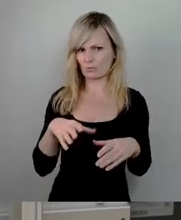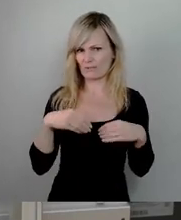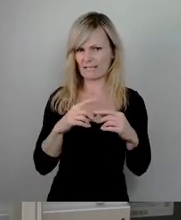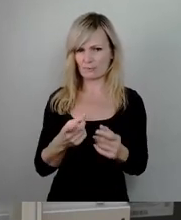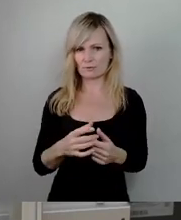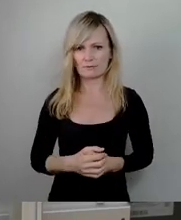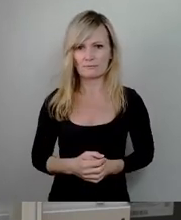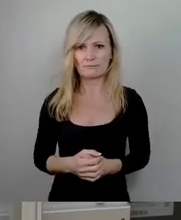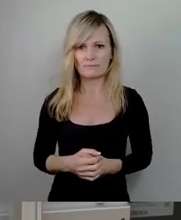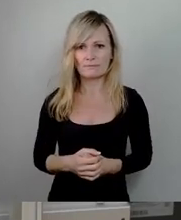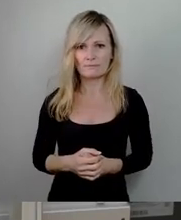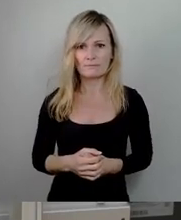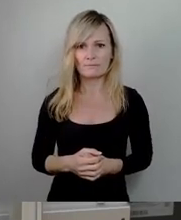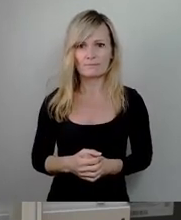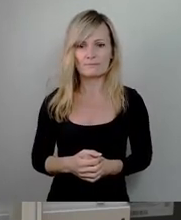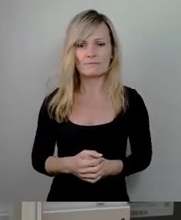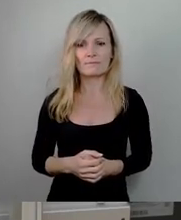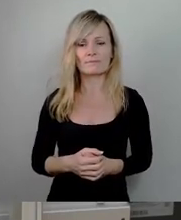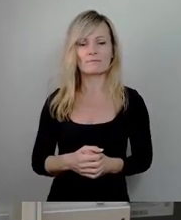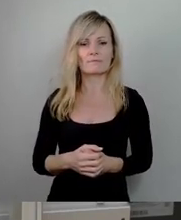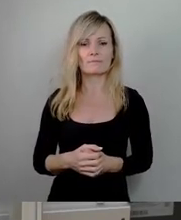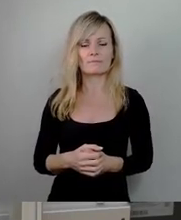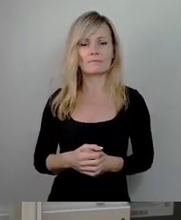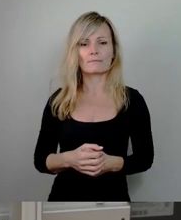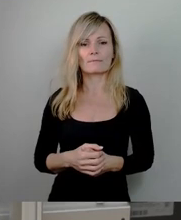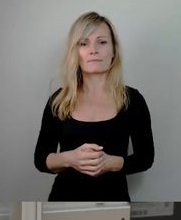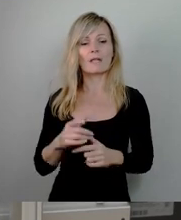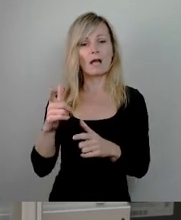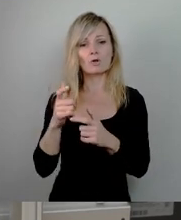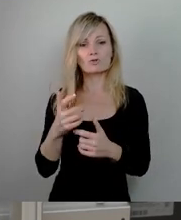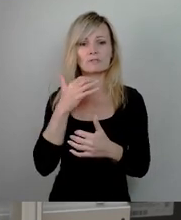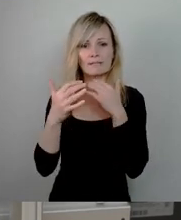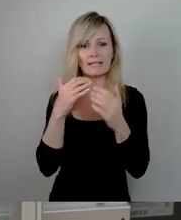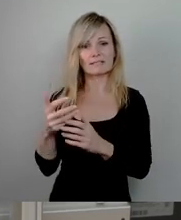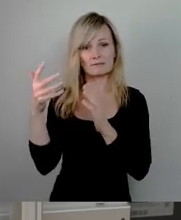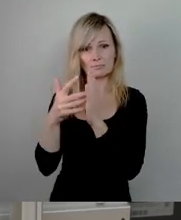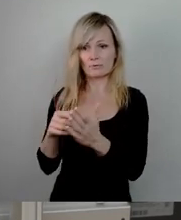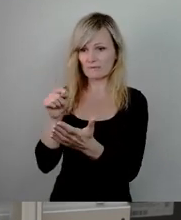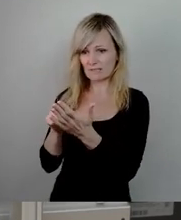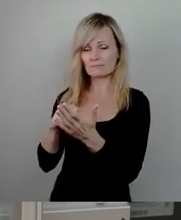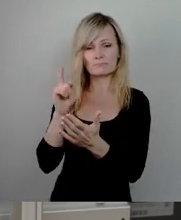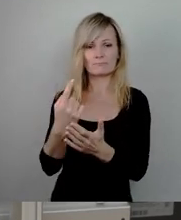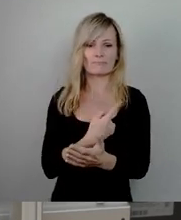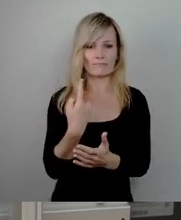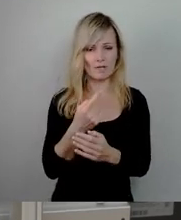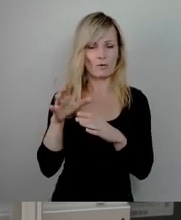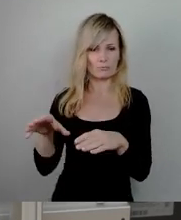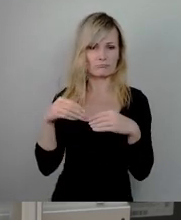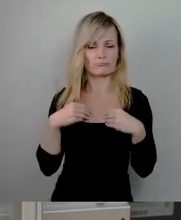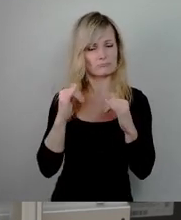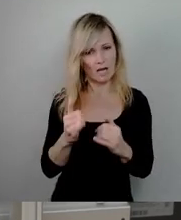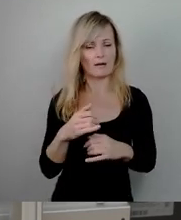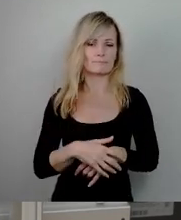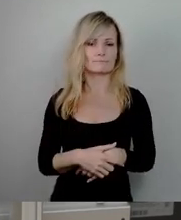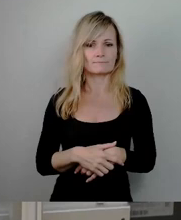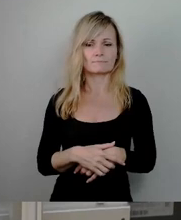Dem federführenden Ausschuss schließen wir uns gerne wieder an und denken auch, dass alle Fraktionen hier dem zustimmen und